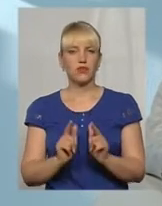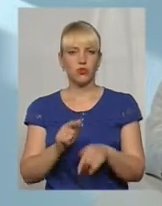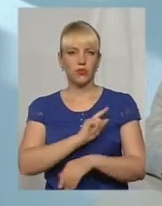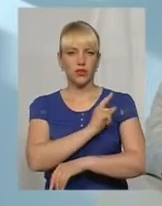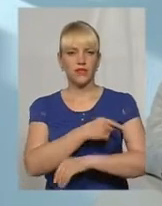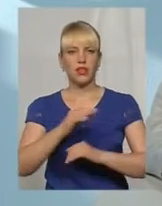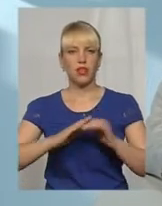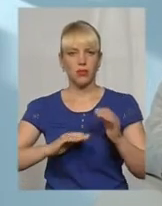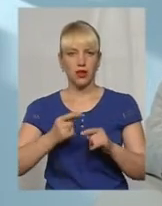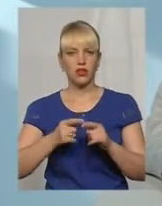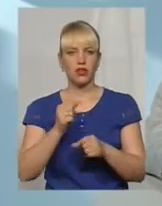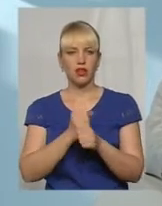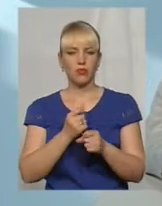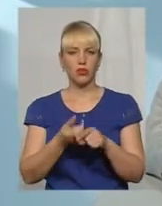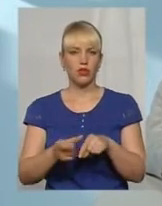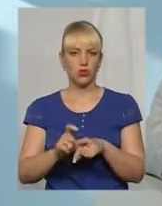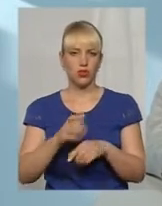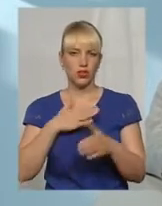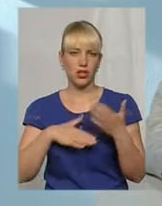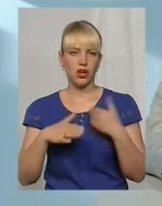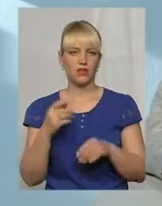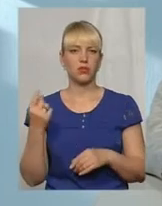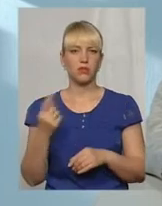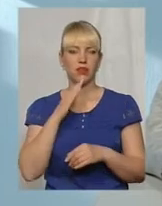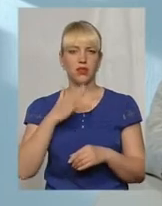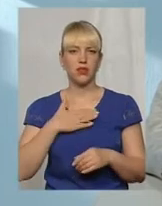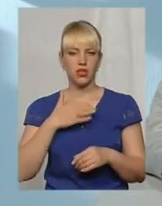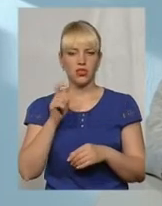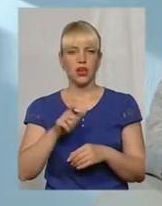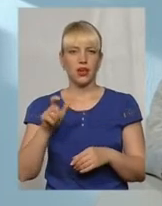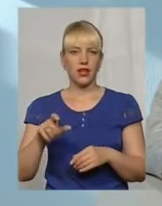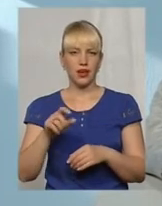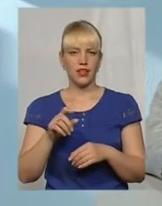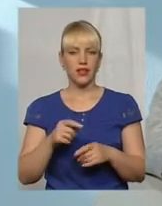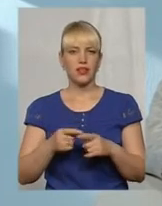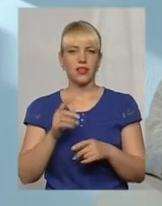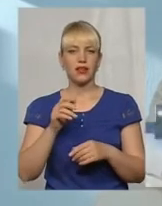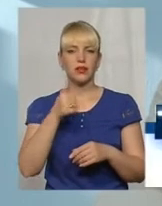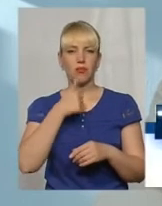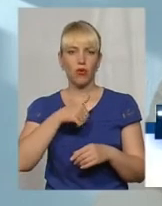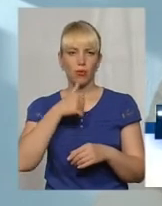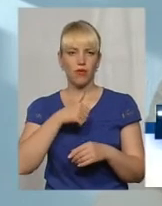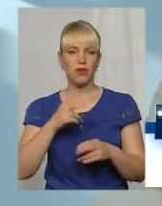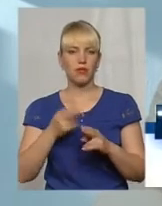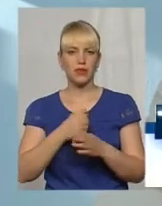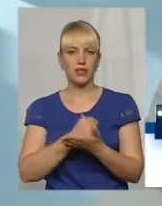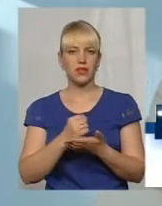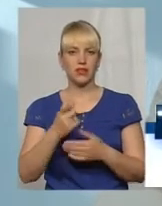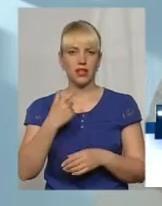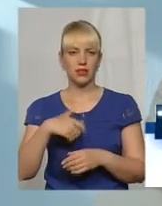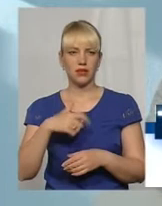це працює, і це дуже радує. Уже перші наші клієнти спробували, скажімо так, безвіз на себе.